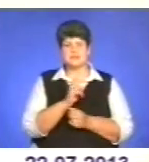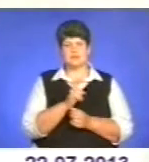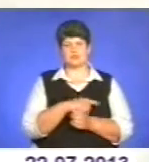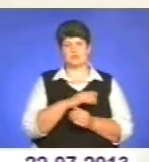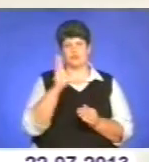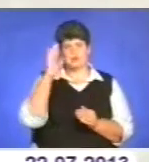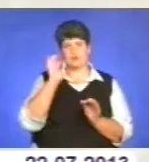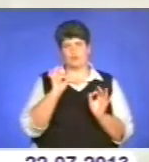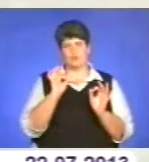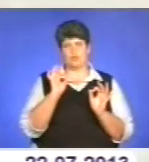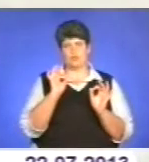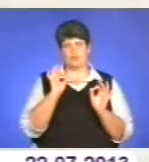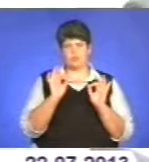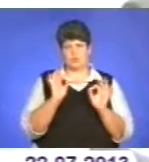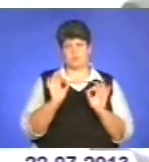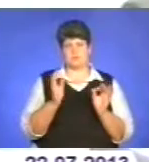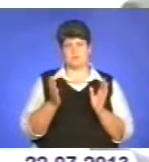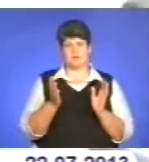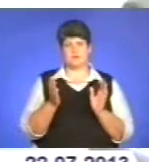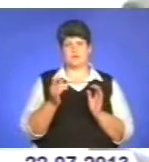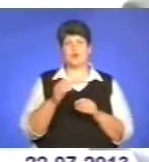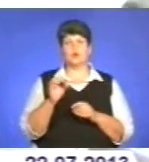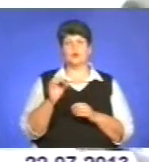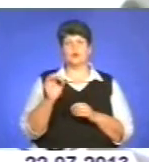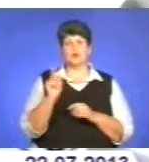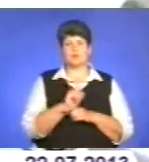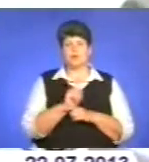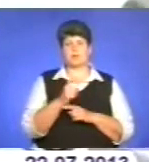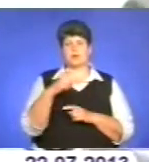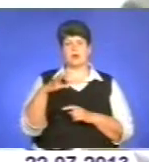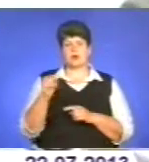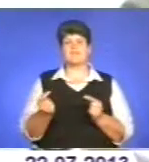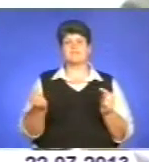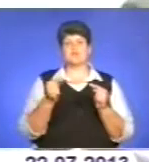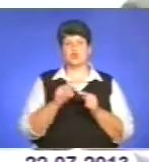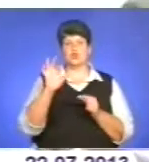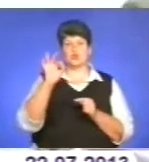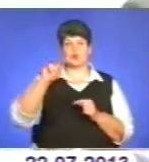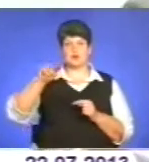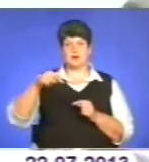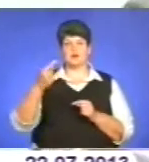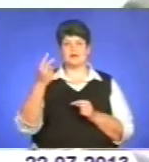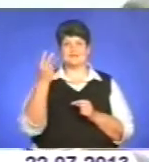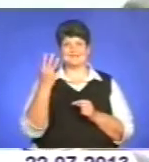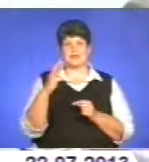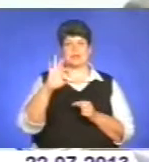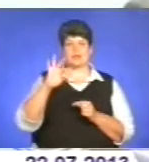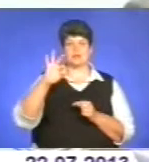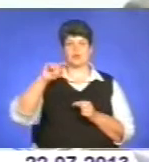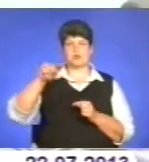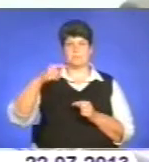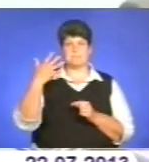безпечна в епідемогічному відношенні. Доза хлору відповідає вимогам 0,3-0,5 мг на дециметр